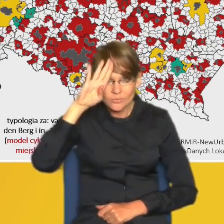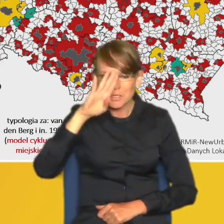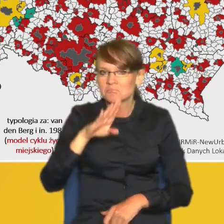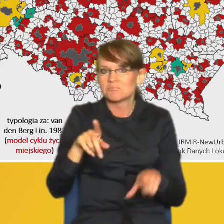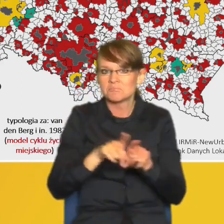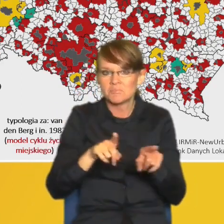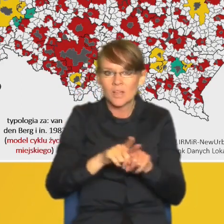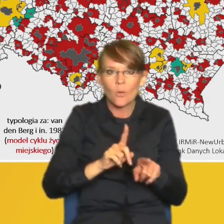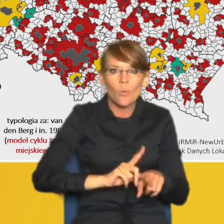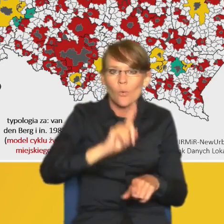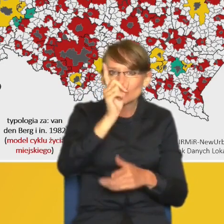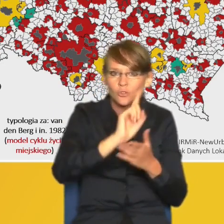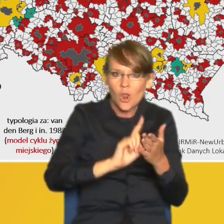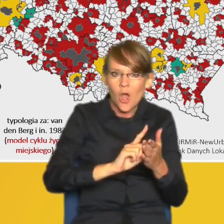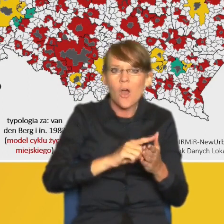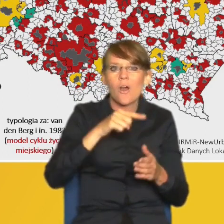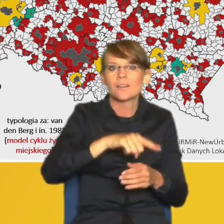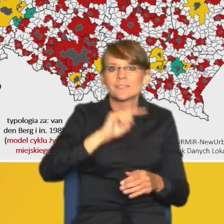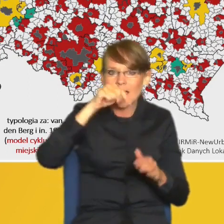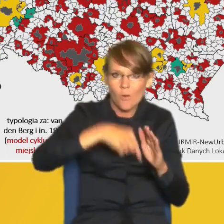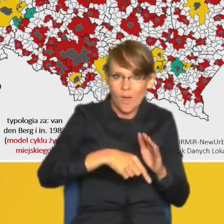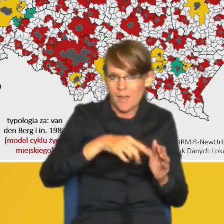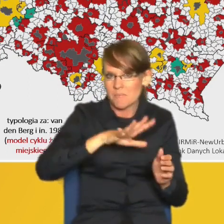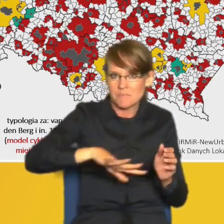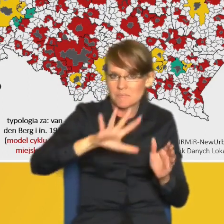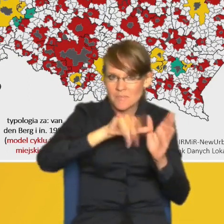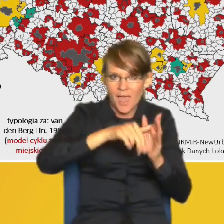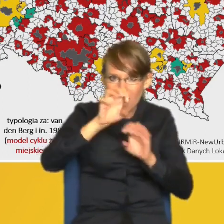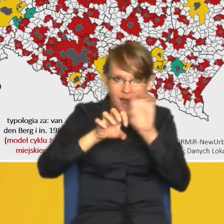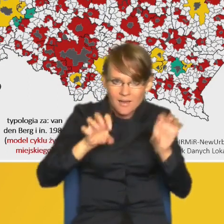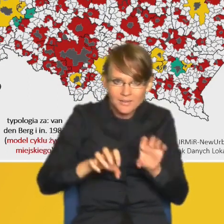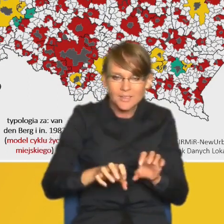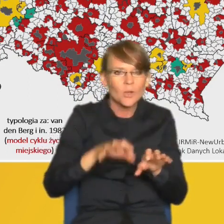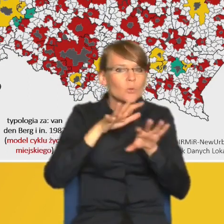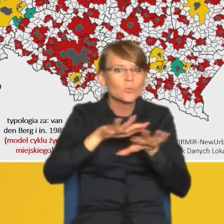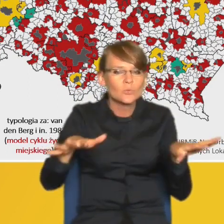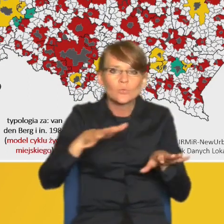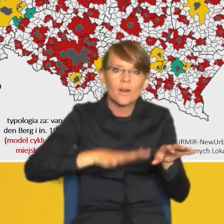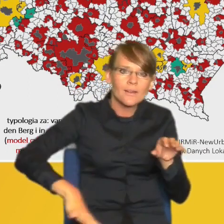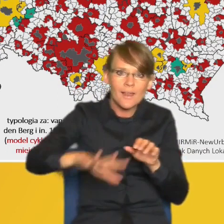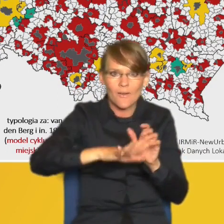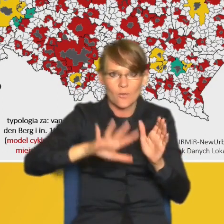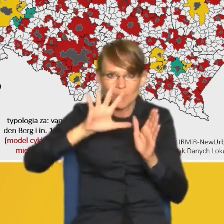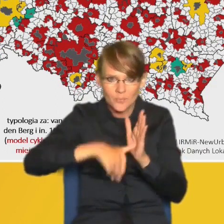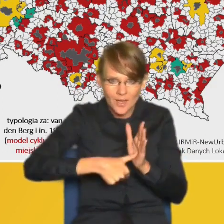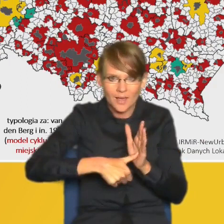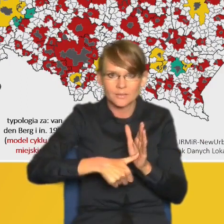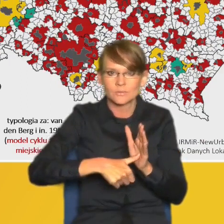górnośląsko-zagłębiowską metropolię. Wiele regionów miejskich związanych z